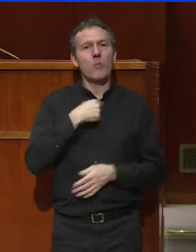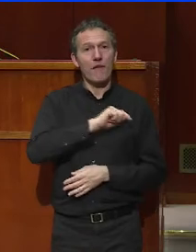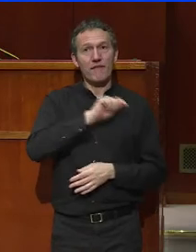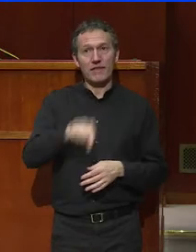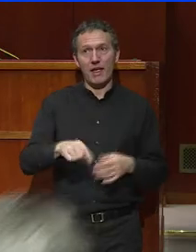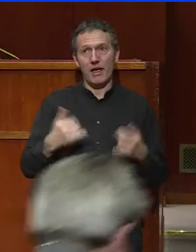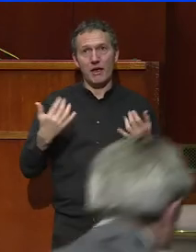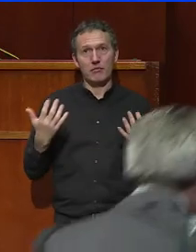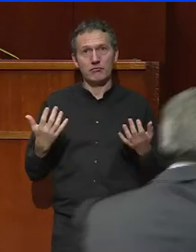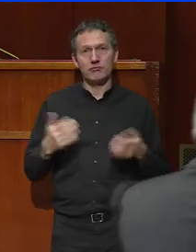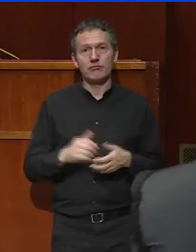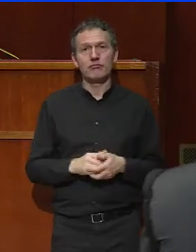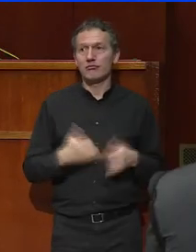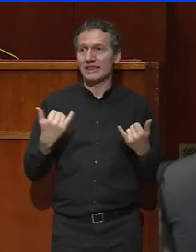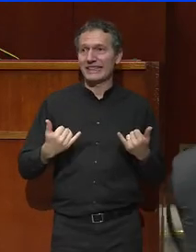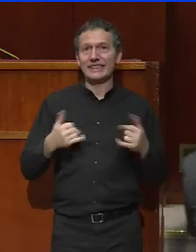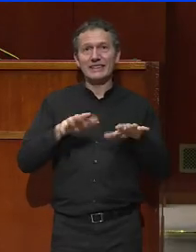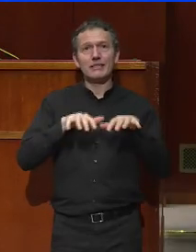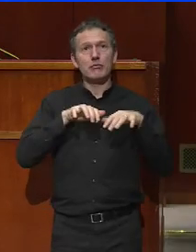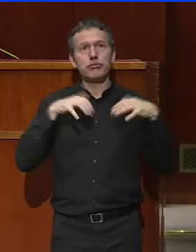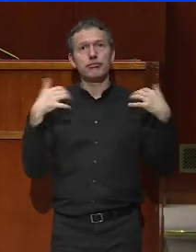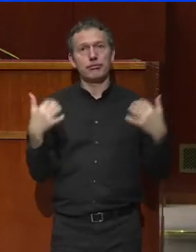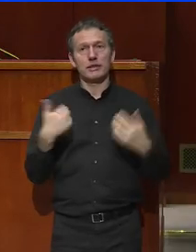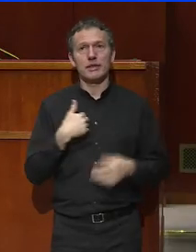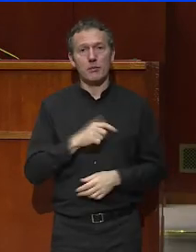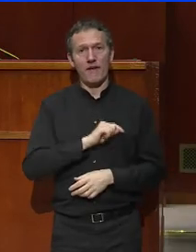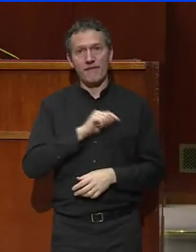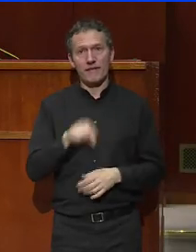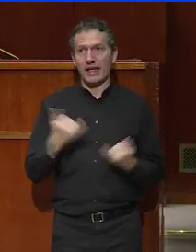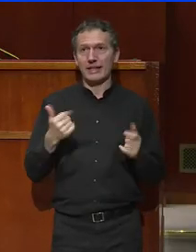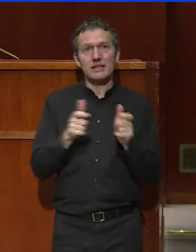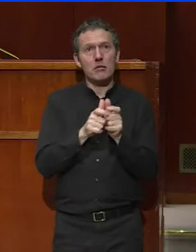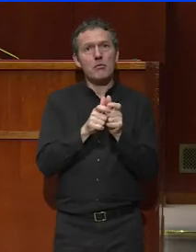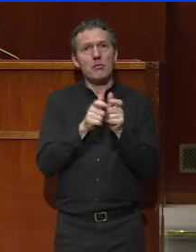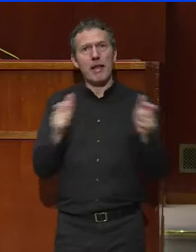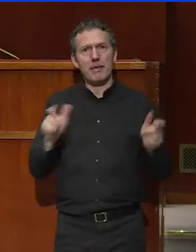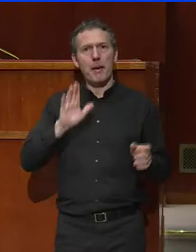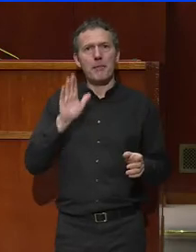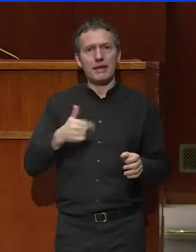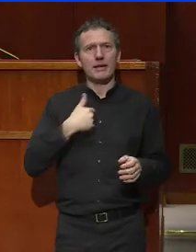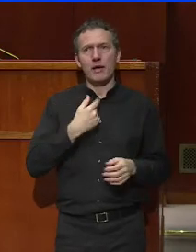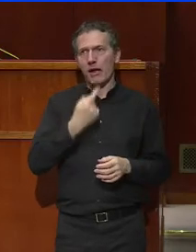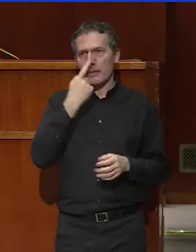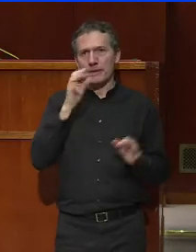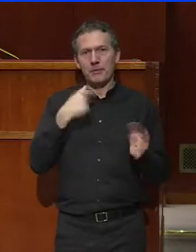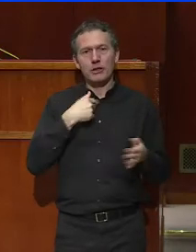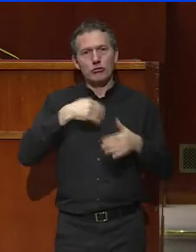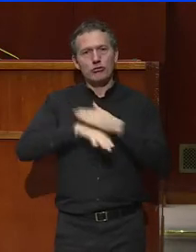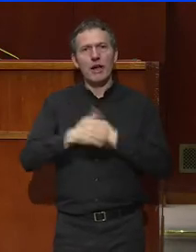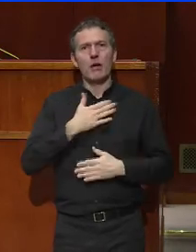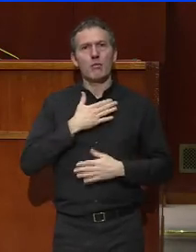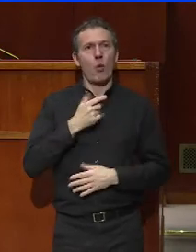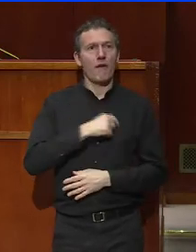hémicycle, quand je viens dans ce bâtiment, j'ai l'impression de venir chez moi.